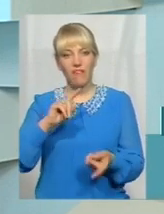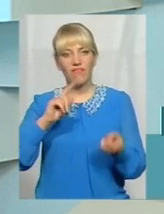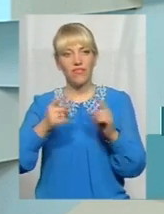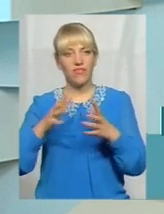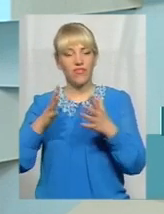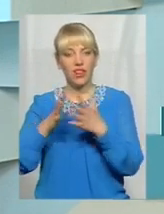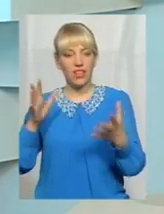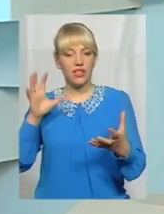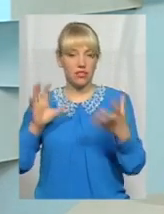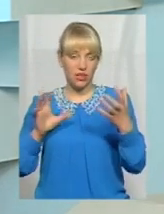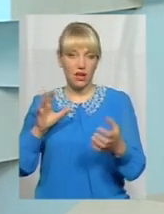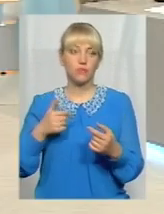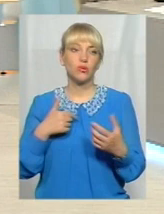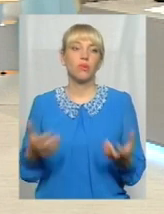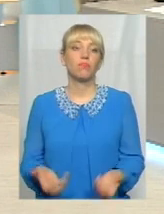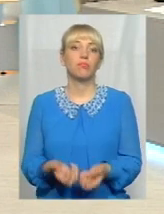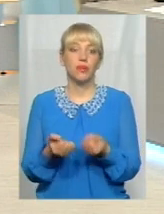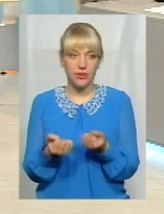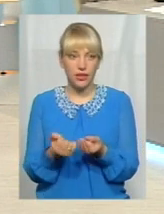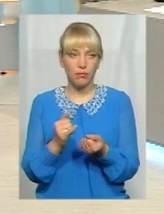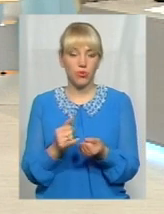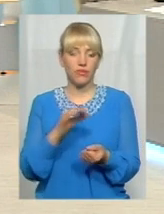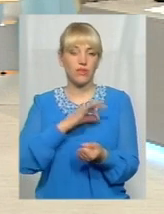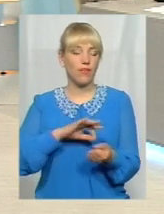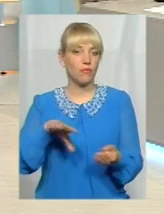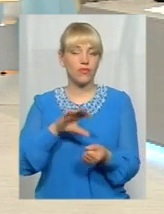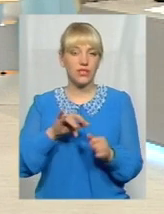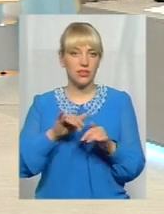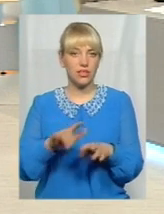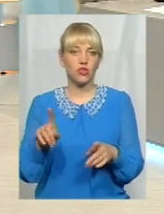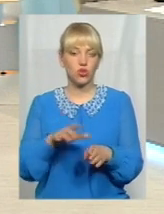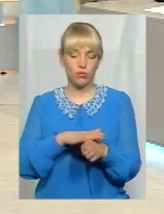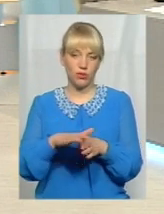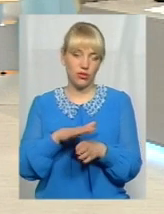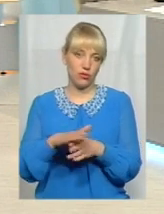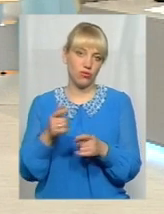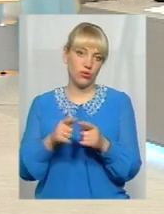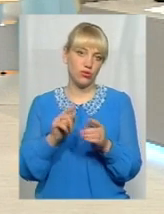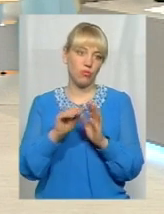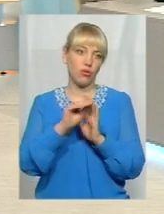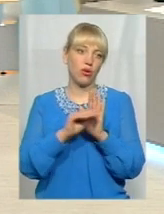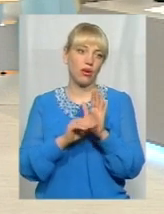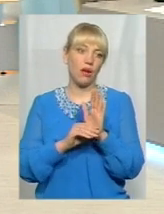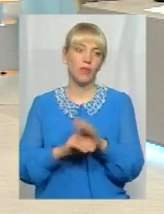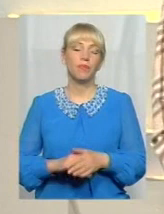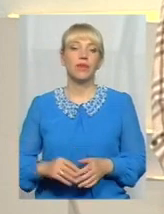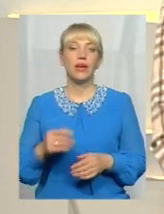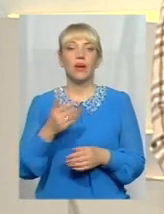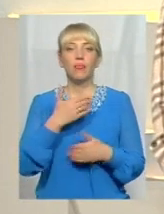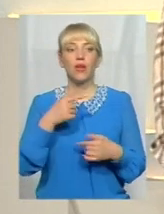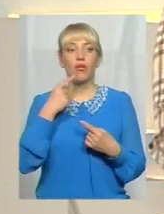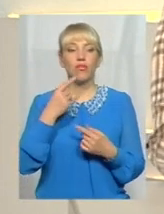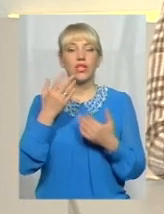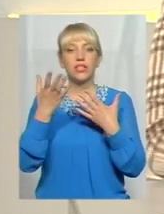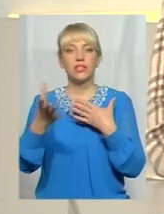транспорт, влада її також підтримує і вживає всі заходи для того, щоб реалізовувати цю програму. Ми говорили з